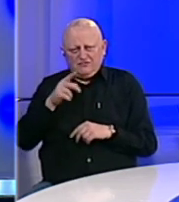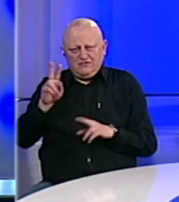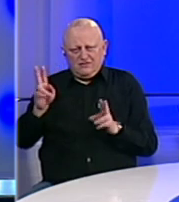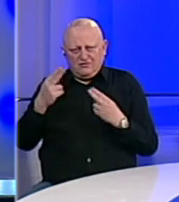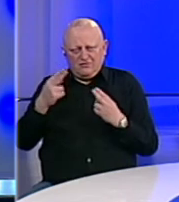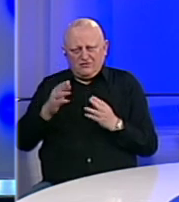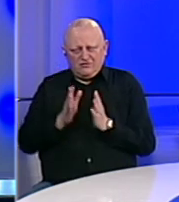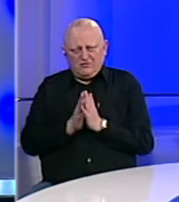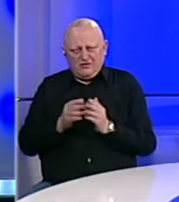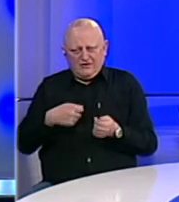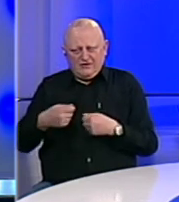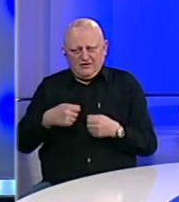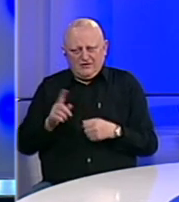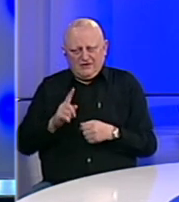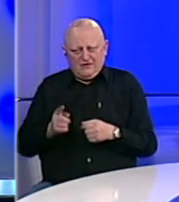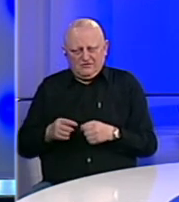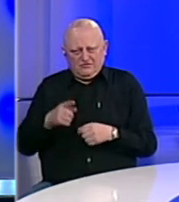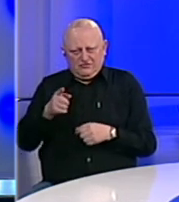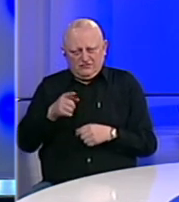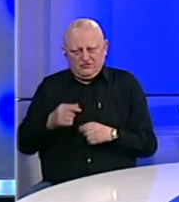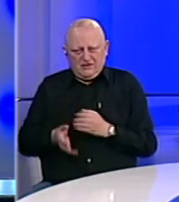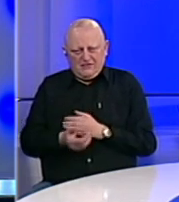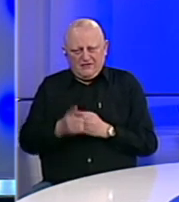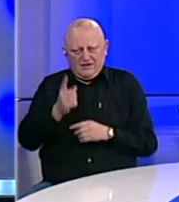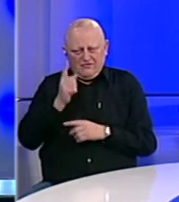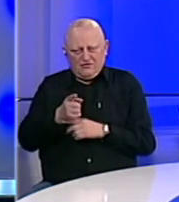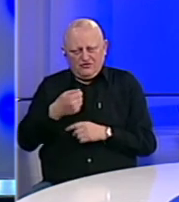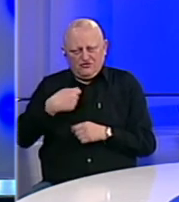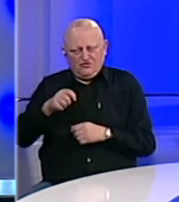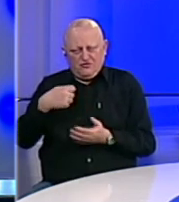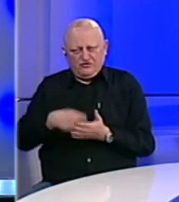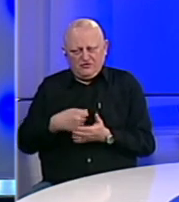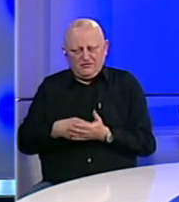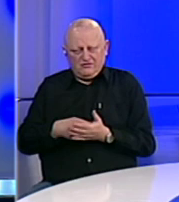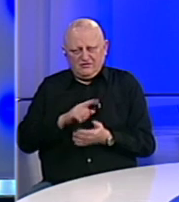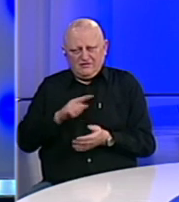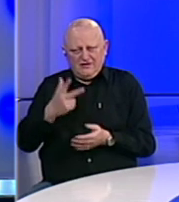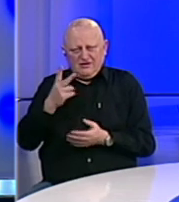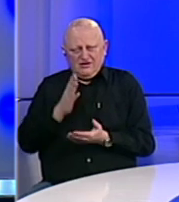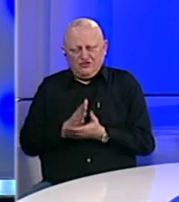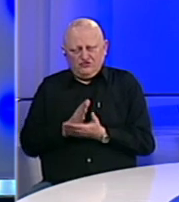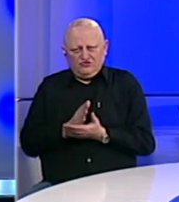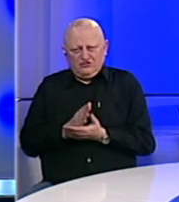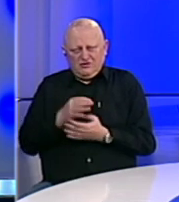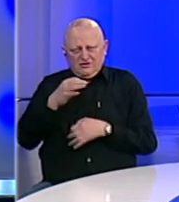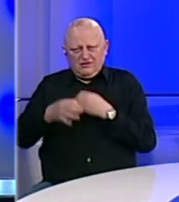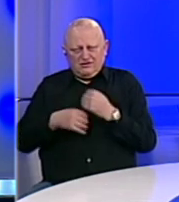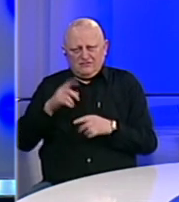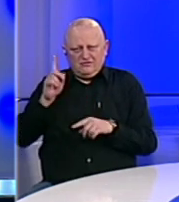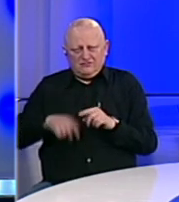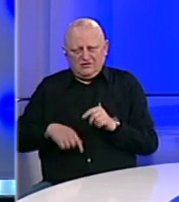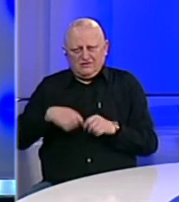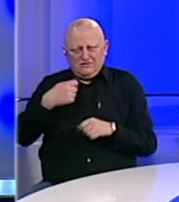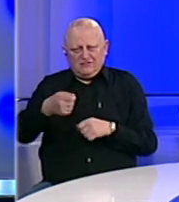pozivamo i apelujemo na trgovce da ne pribjegavaju takvim odlukama, jer će ih skupo i platiti. U sva tri ova slučaja, inspektori su izrekli